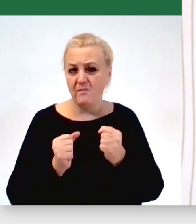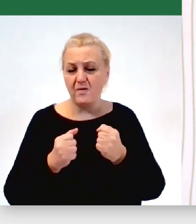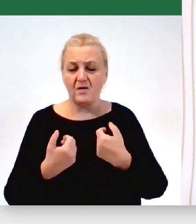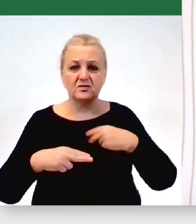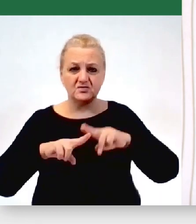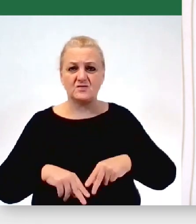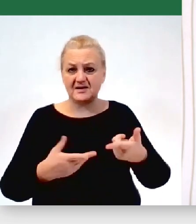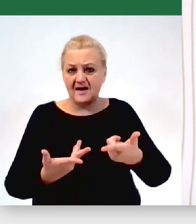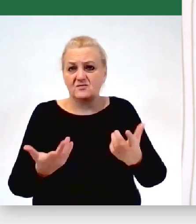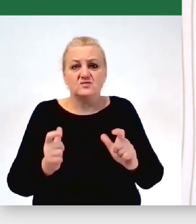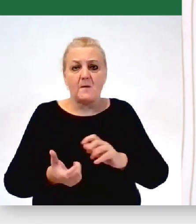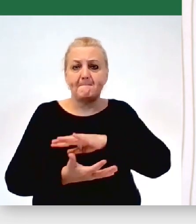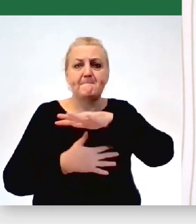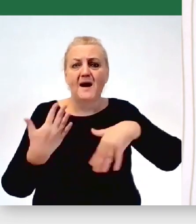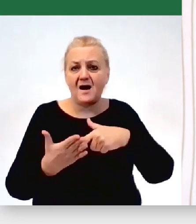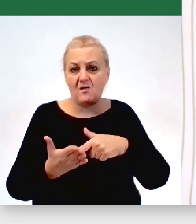chaos, właśnie popandemiczny